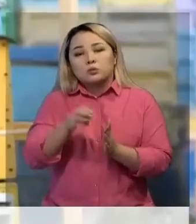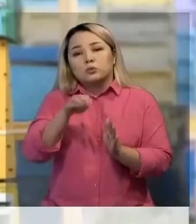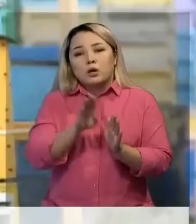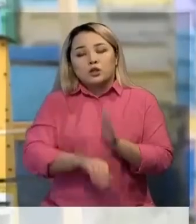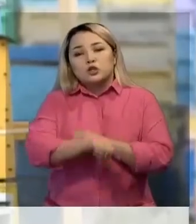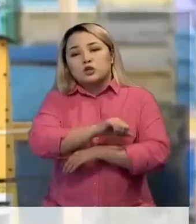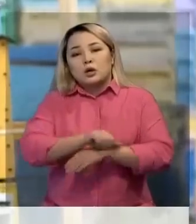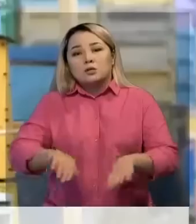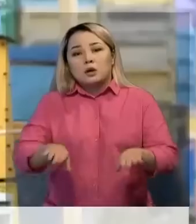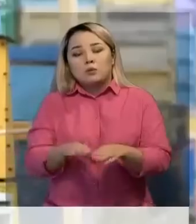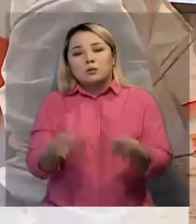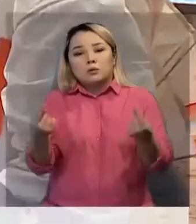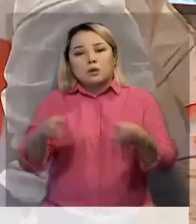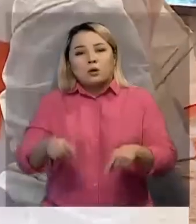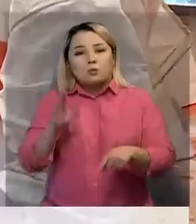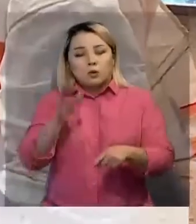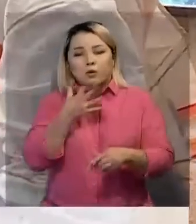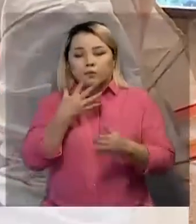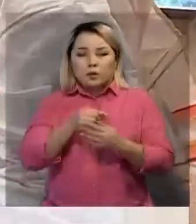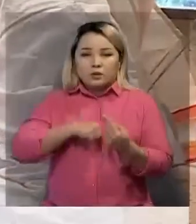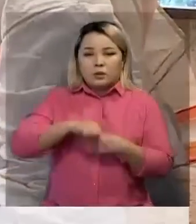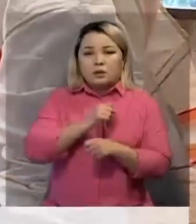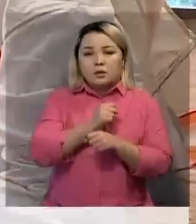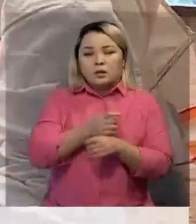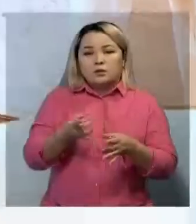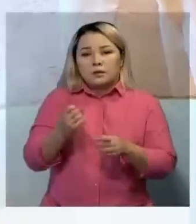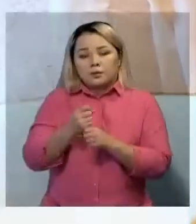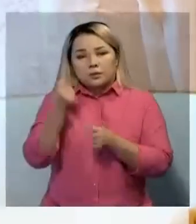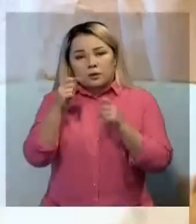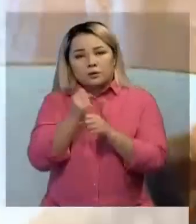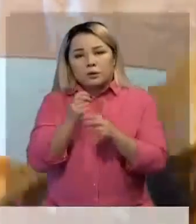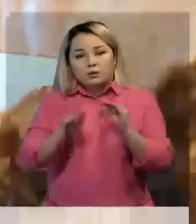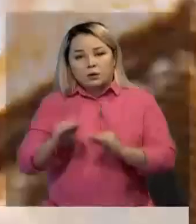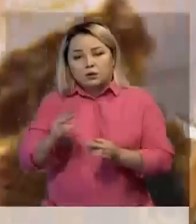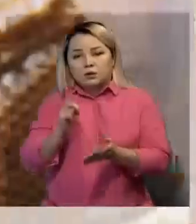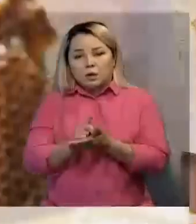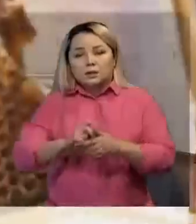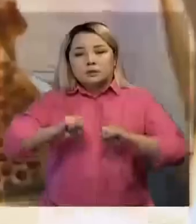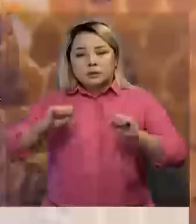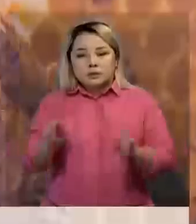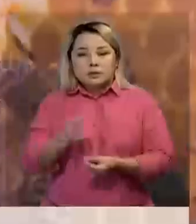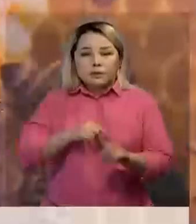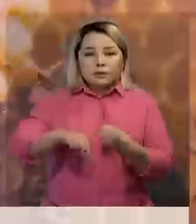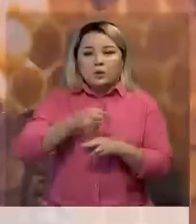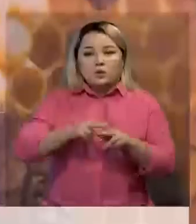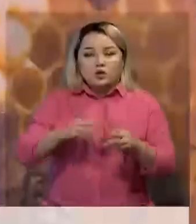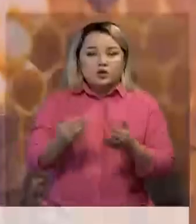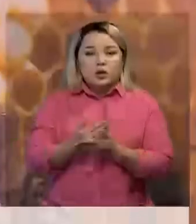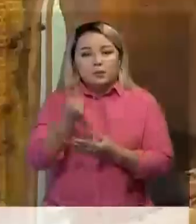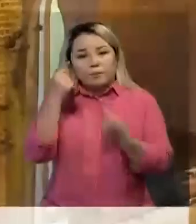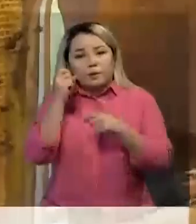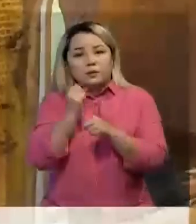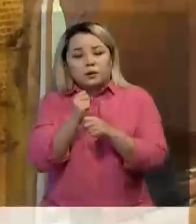шигара жабылса құрдыңба кетеміз. Қазір аймақта омарташылық маусымыз жабылды. Демек, қыс бойы қасыпты жаңашы дамытудың жоспар